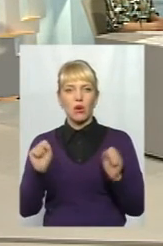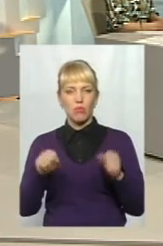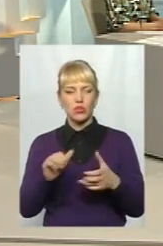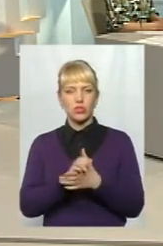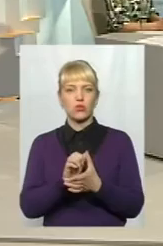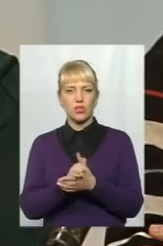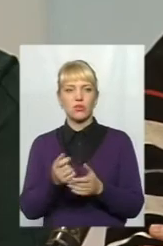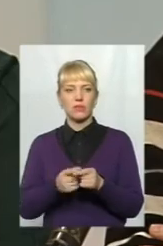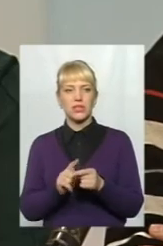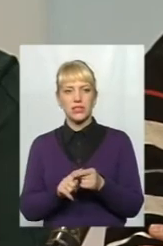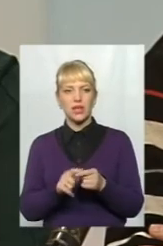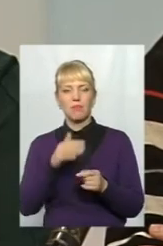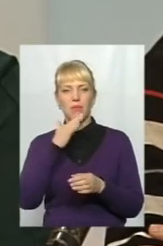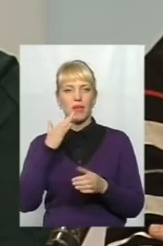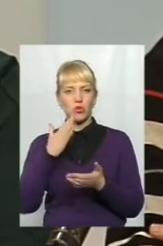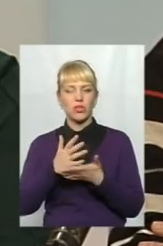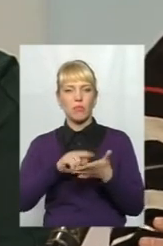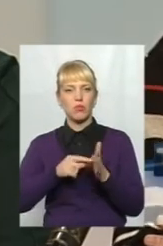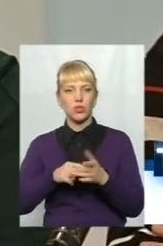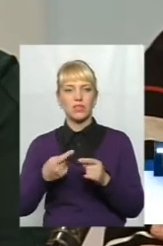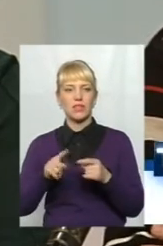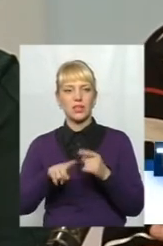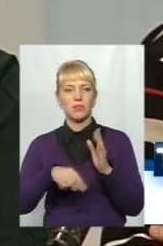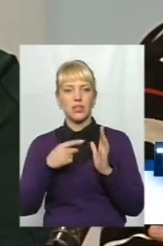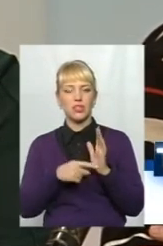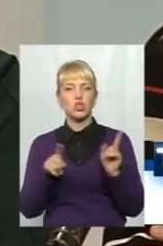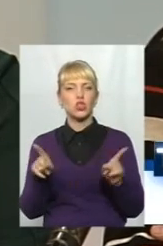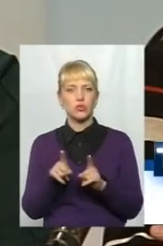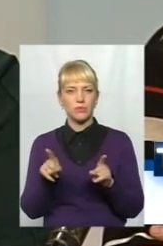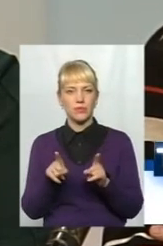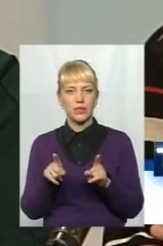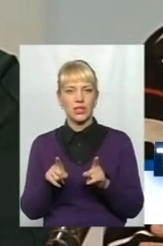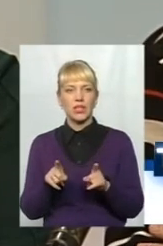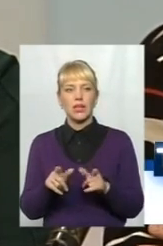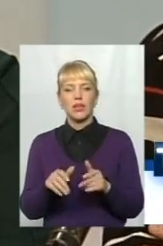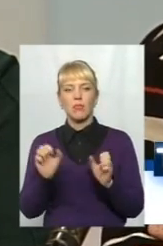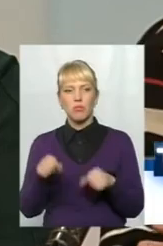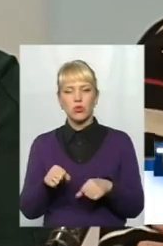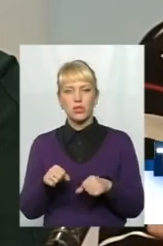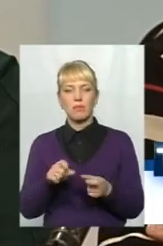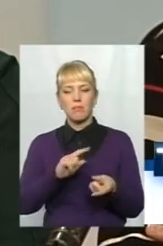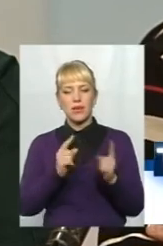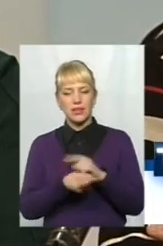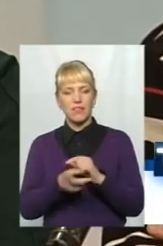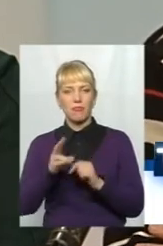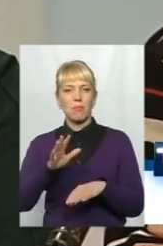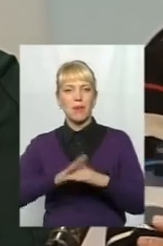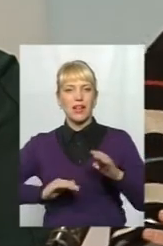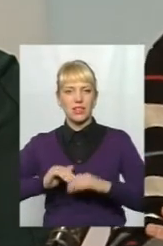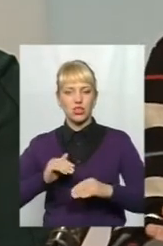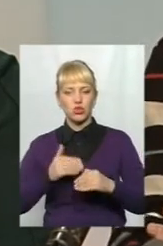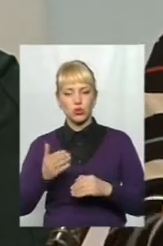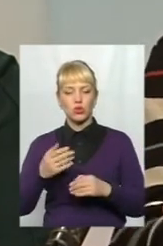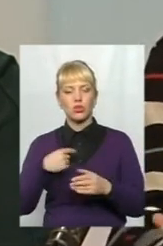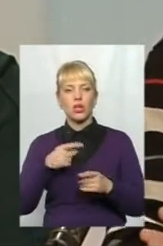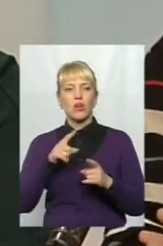знайомитися підприємців, багато ті пункти такого типу є, що можуть прийти в практичну сторону. Тобто це не може написано,